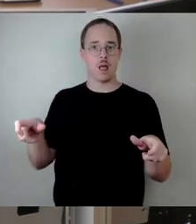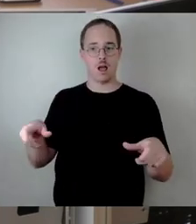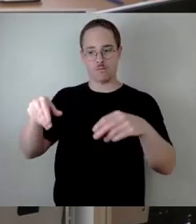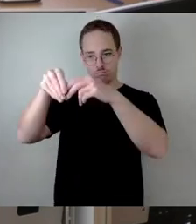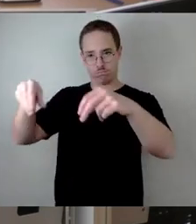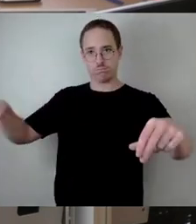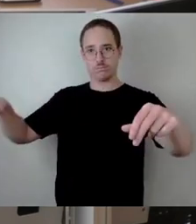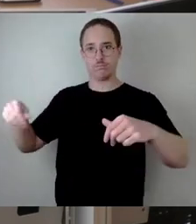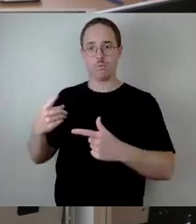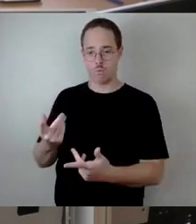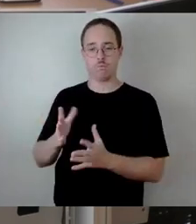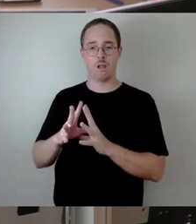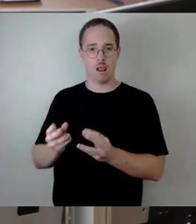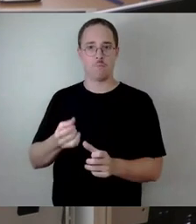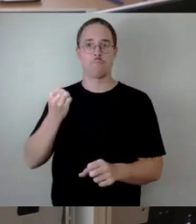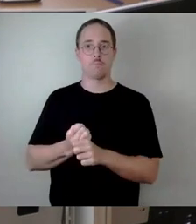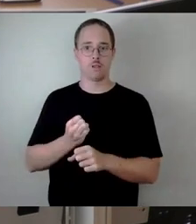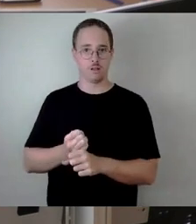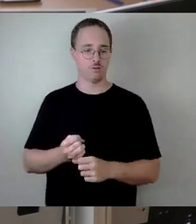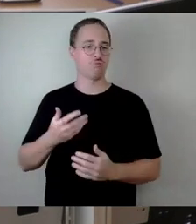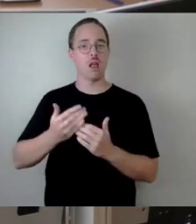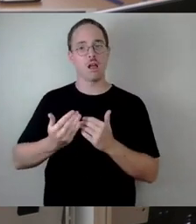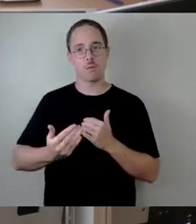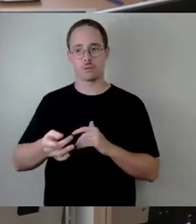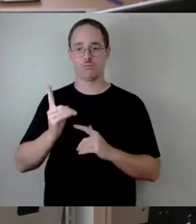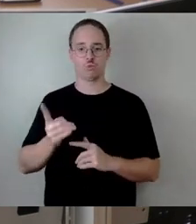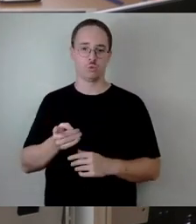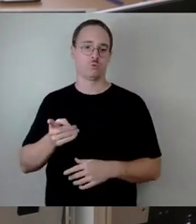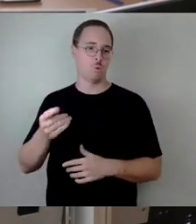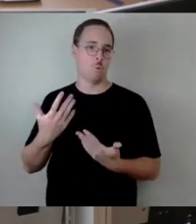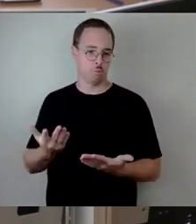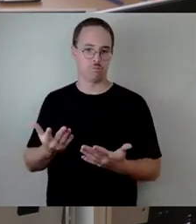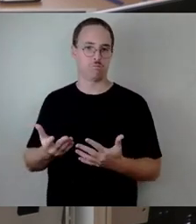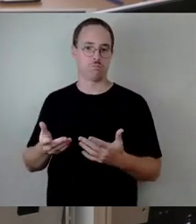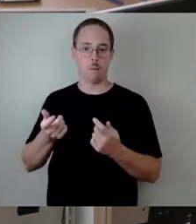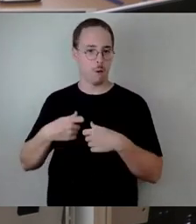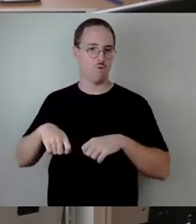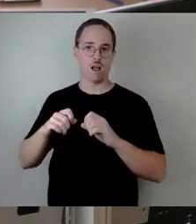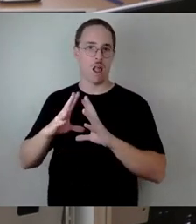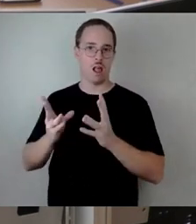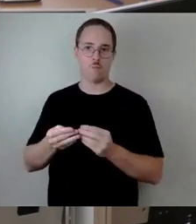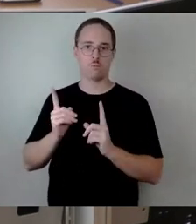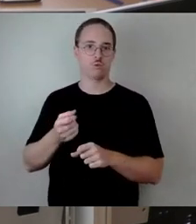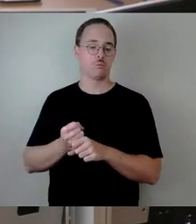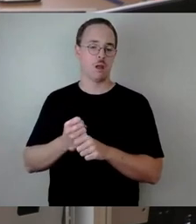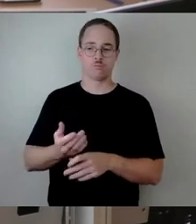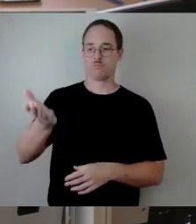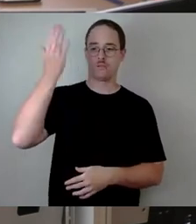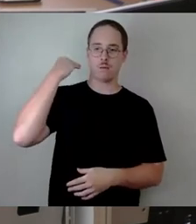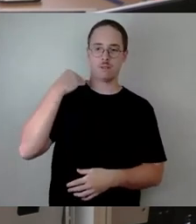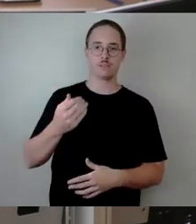turnusmäßigen Unterhaltung von Bauwerken zu tun ist, hatten wir 96 dort gemacht und